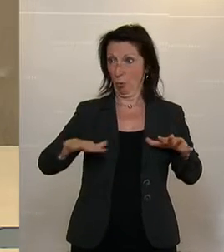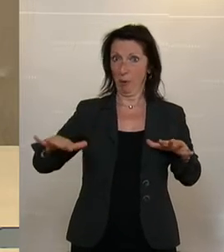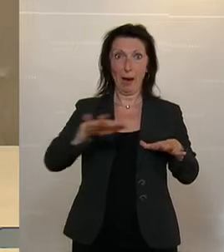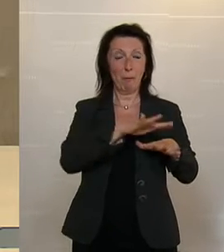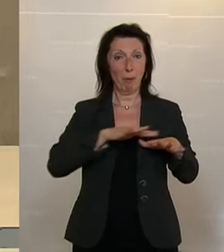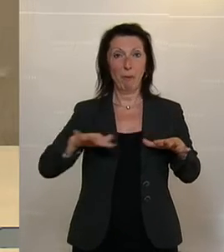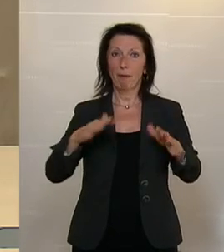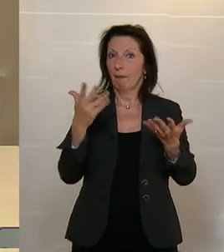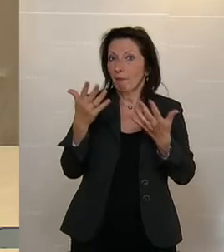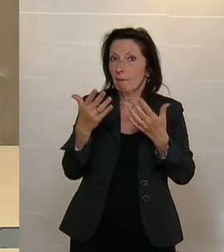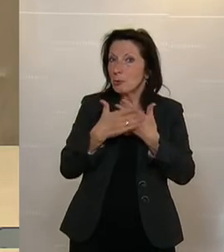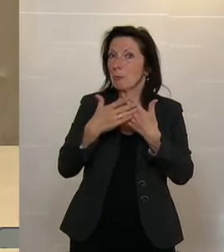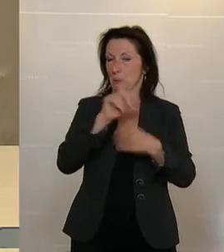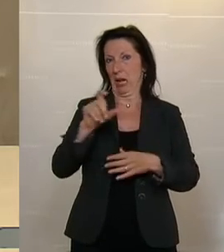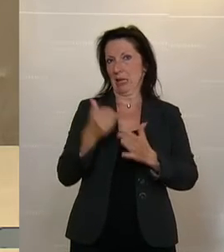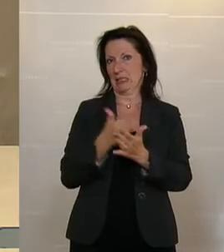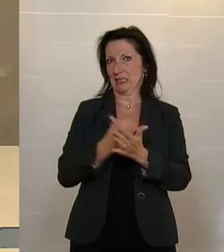oder Lehrer, das auszudiskutieren.